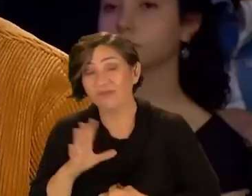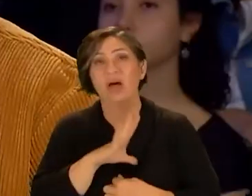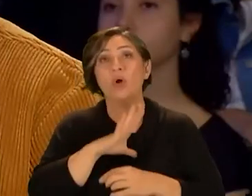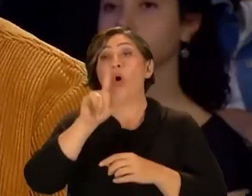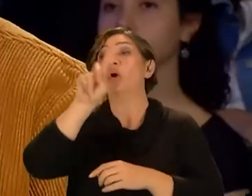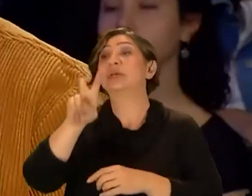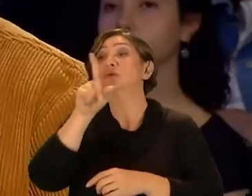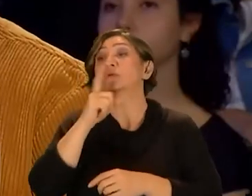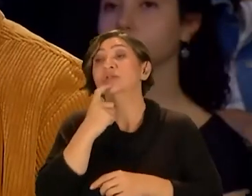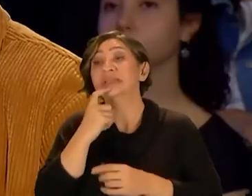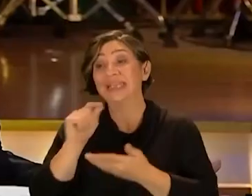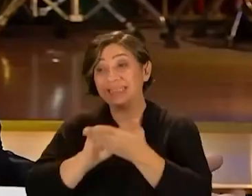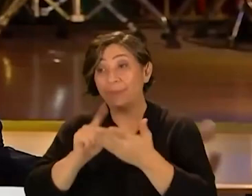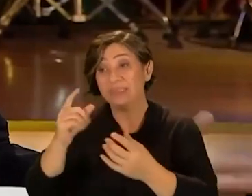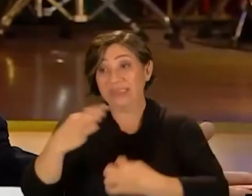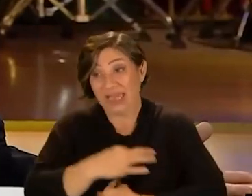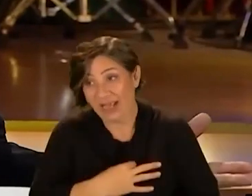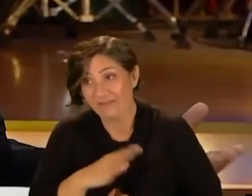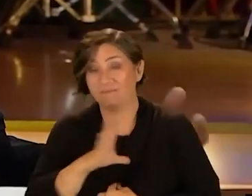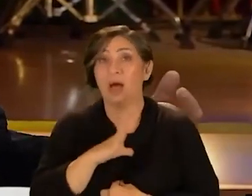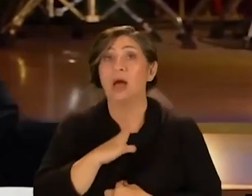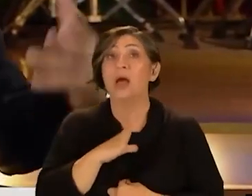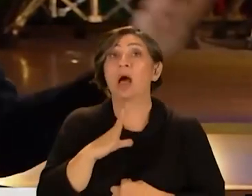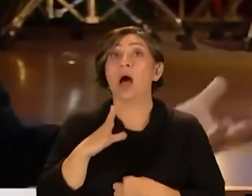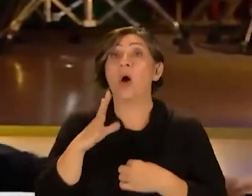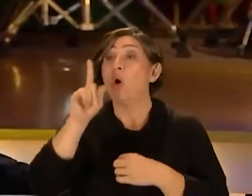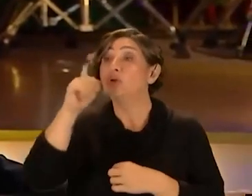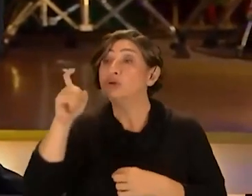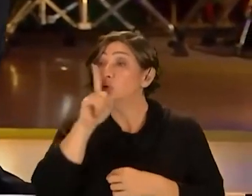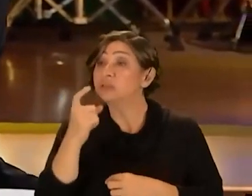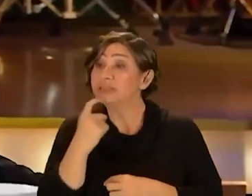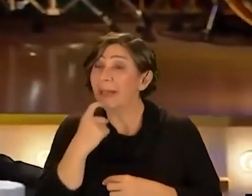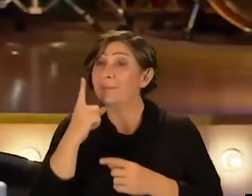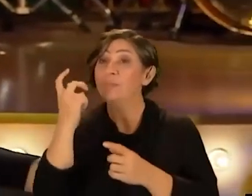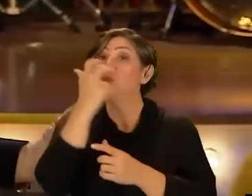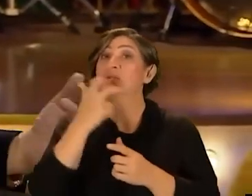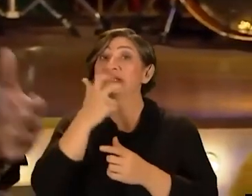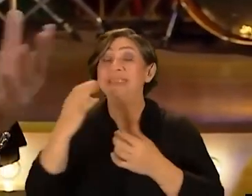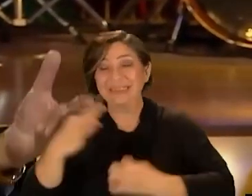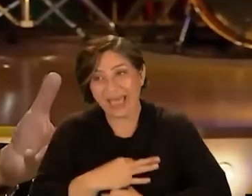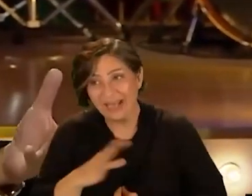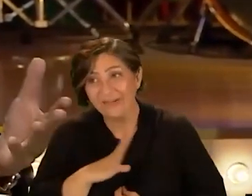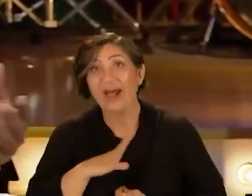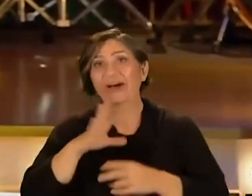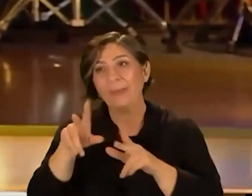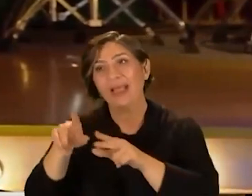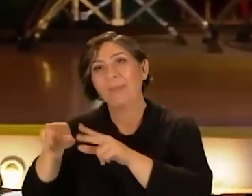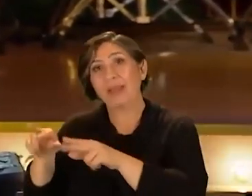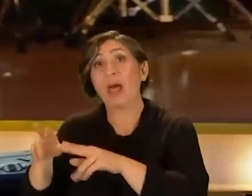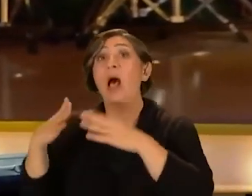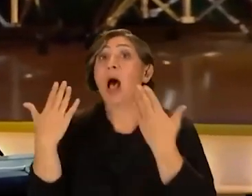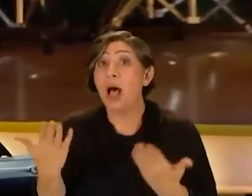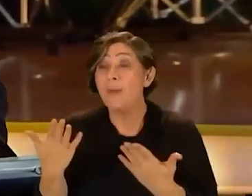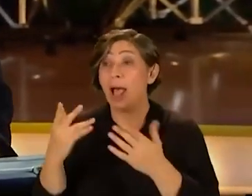saygı duyarsın 18. yüzyıldan bir yazara da saygı duyarsın 19. yüzyıldan bir müzisyene saygı duyarsın Falan